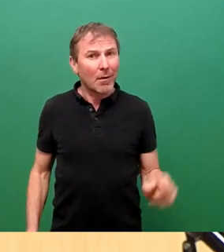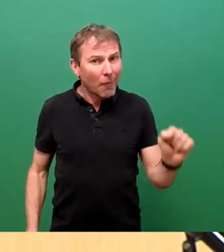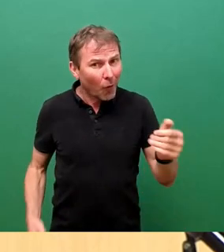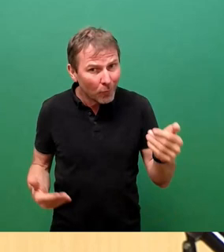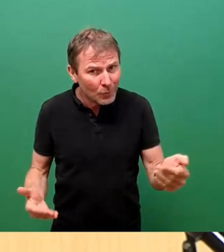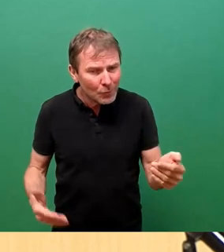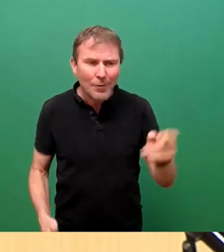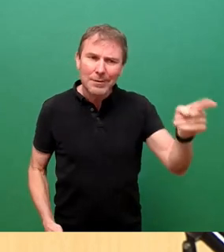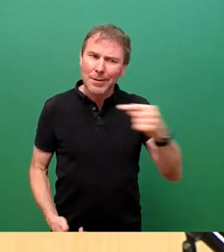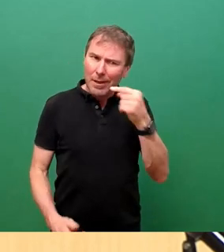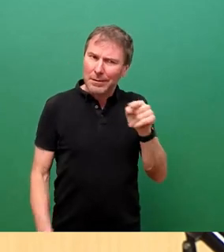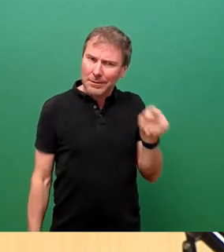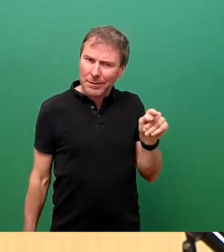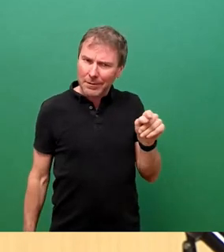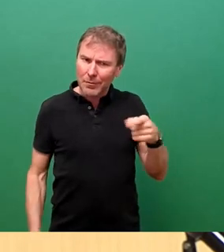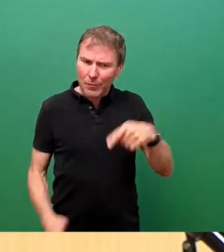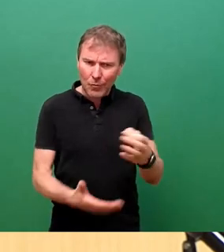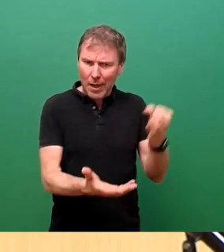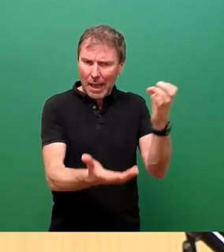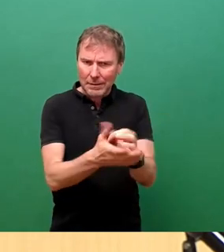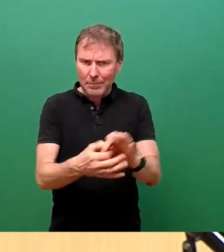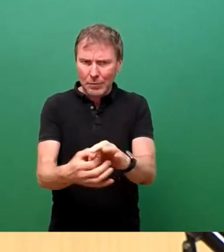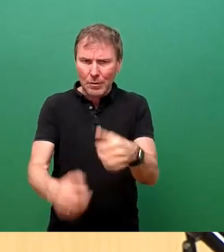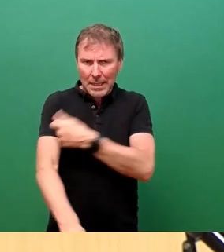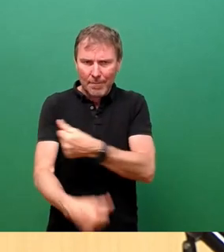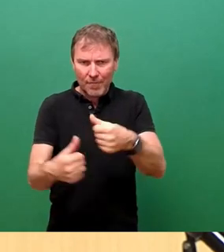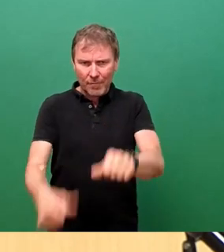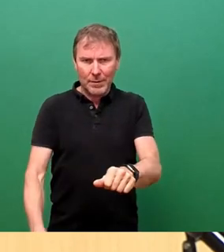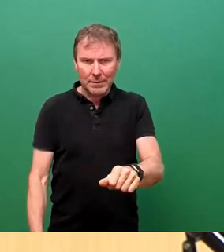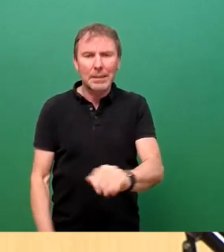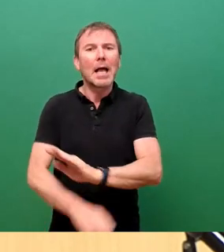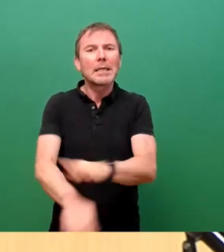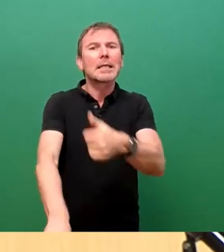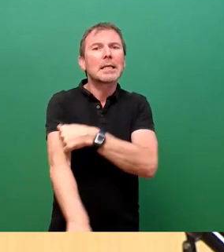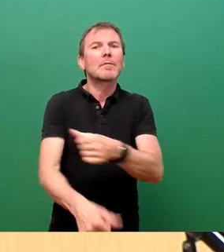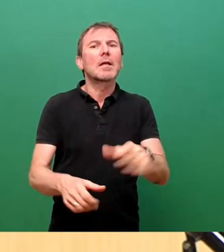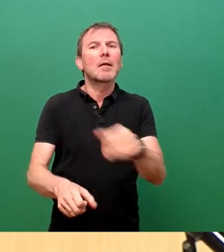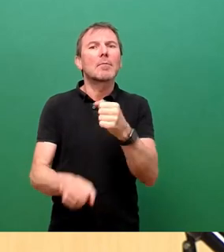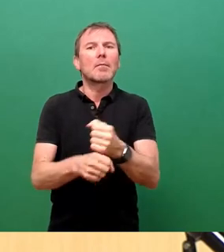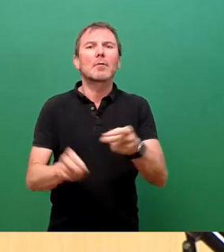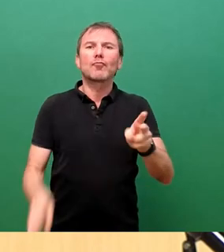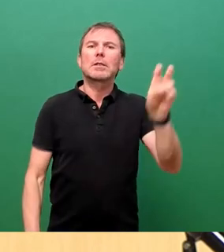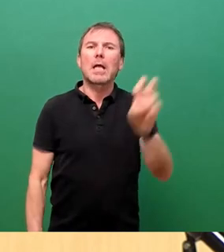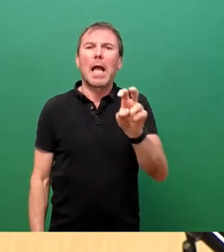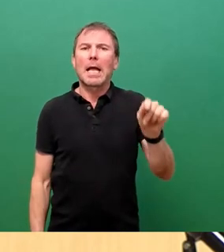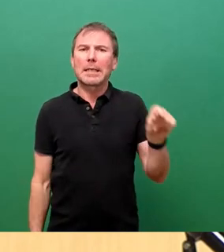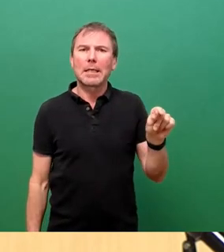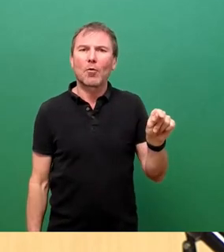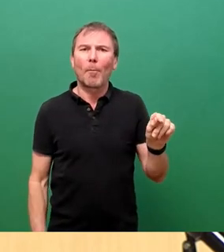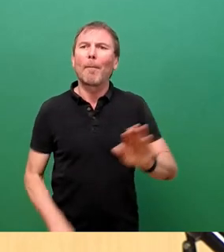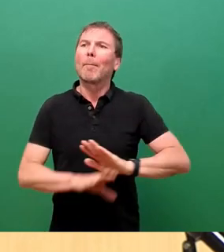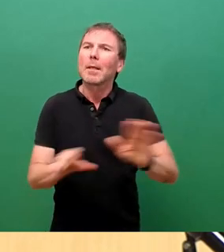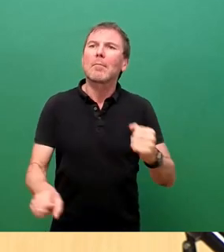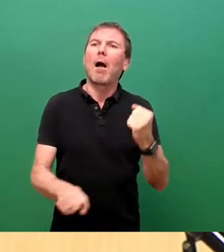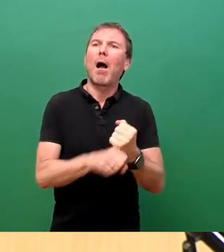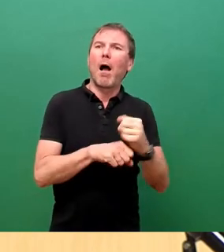Behauptung, durch die einrichtungsbezogene Impfpflicht dürften nicht geimpfte Mitarbeitende im städtischen Klinikum nicht mehr ihrer Tätigkeit